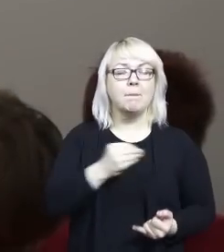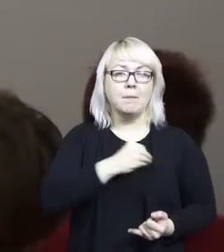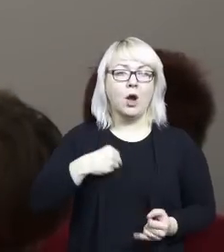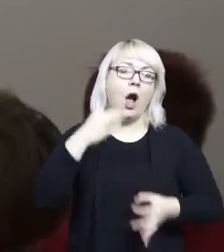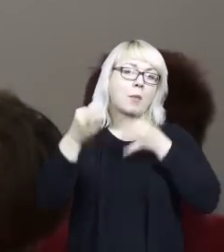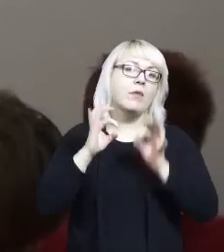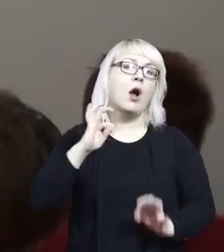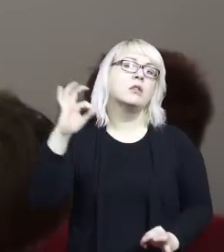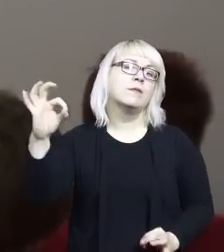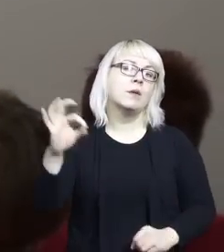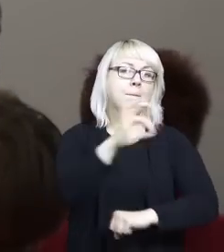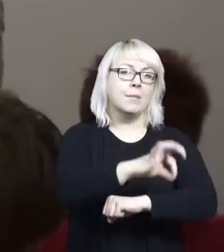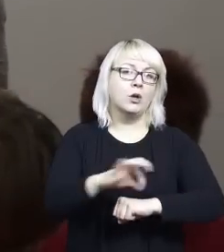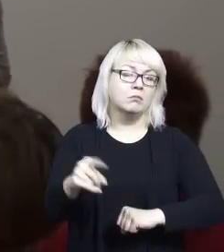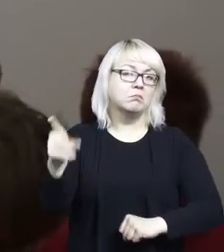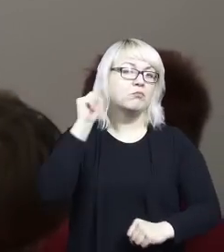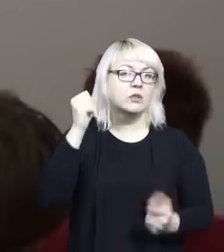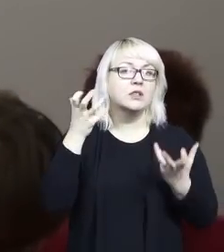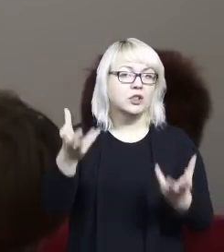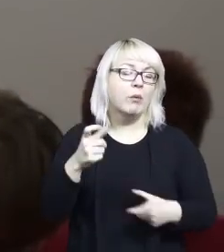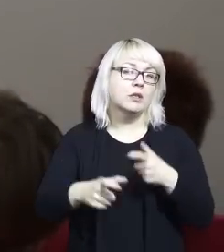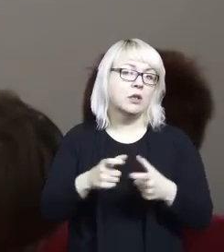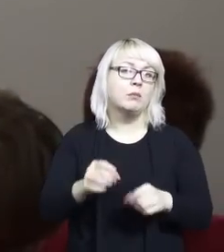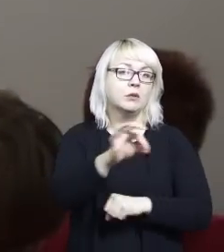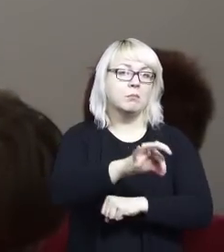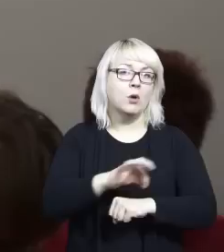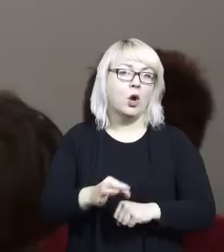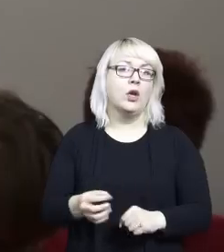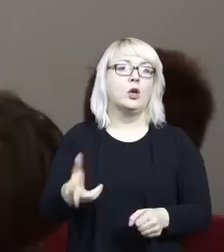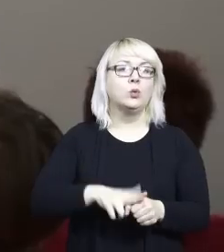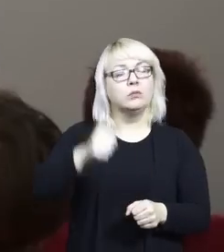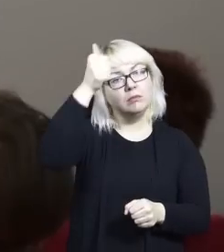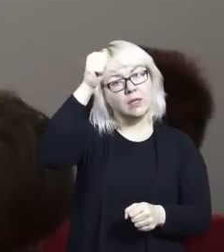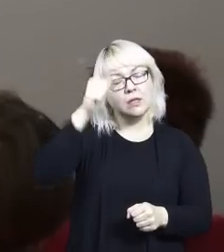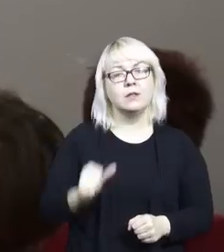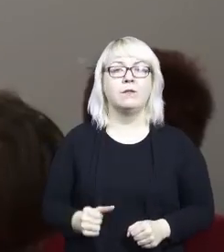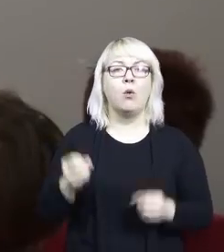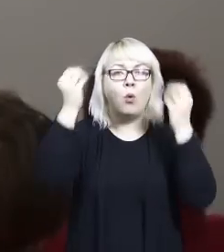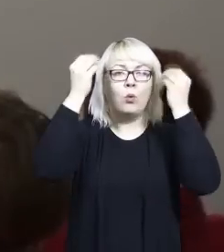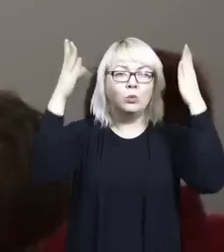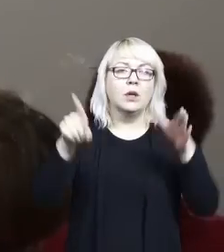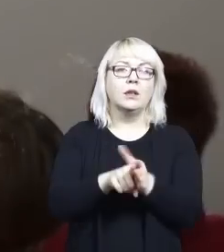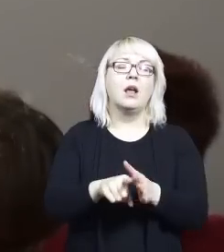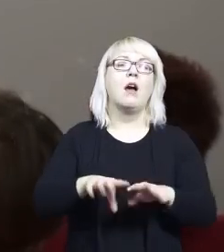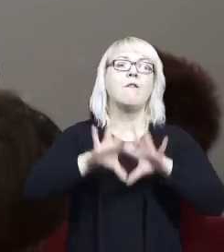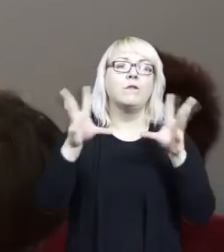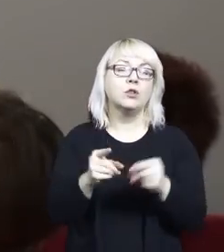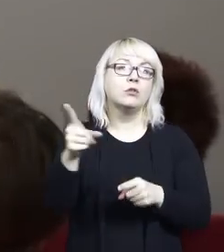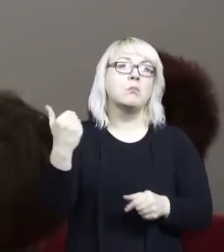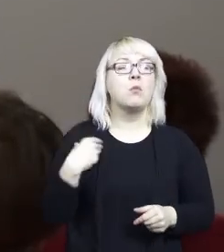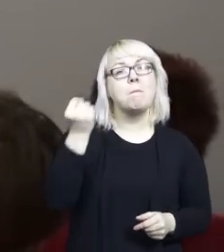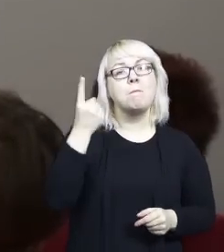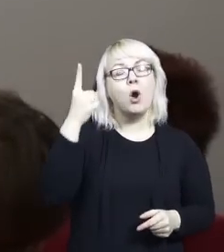projekcie. Sofio chciała zrealizować projekt, który się nazywał Culture for Everyone i to był taki pomysł, żeby w Tbilisi, w Gruzji